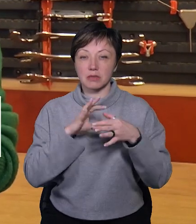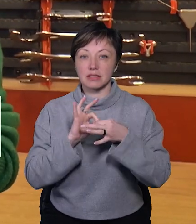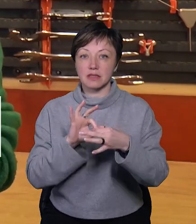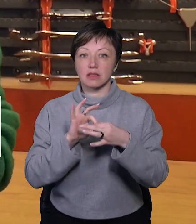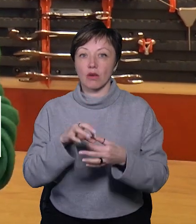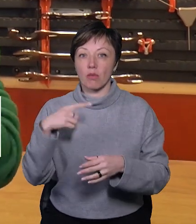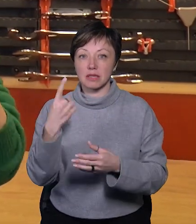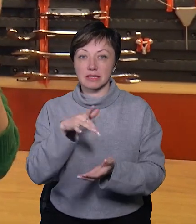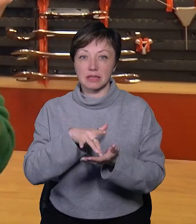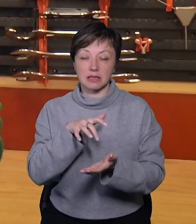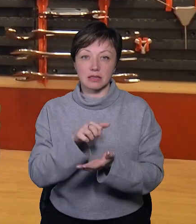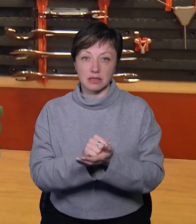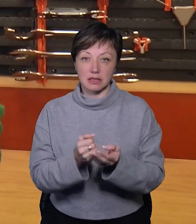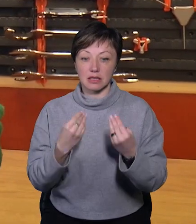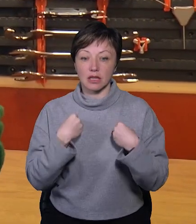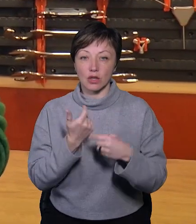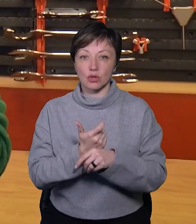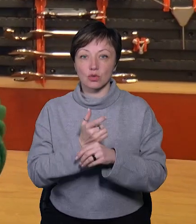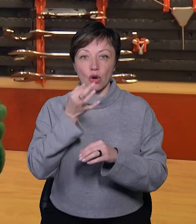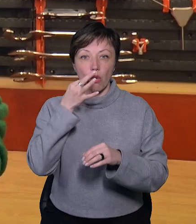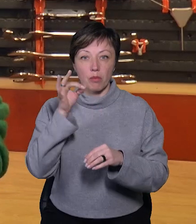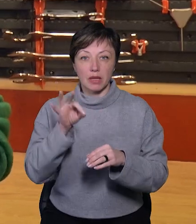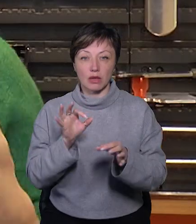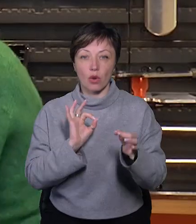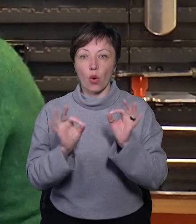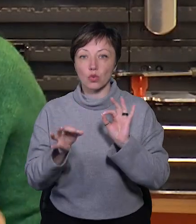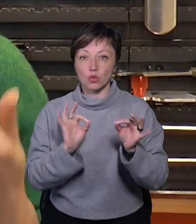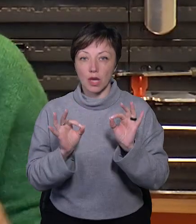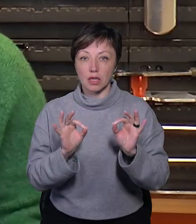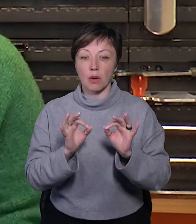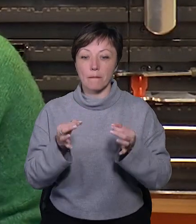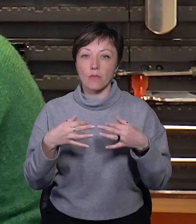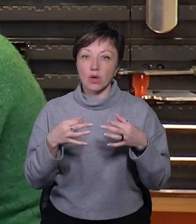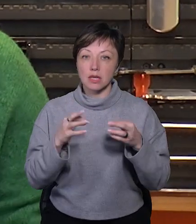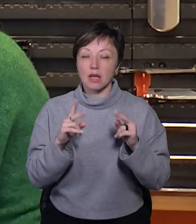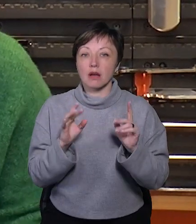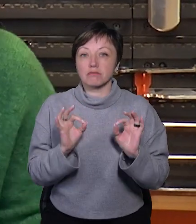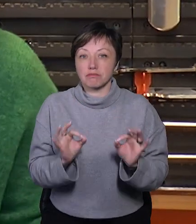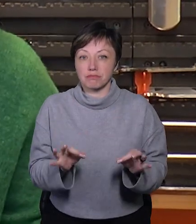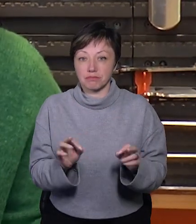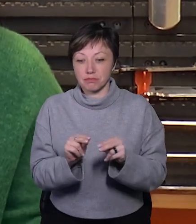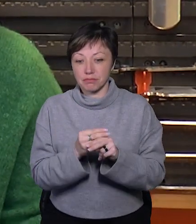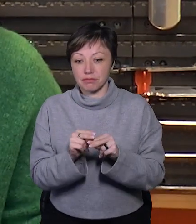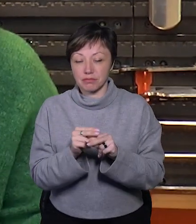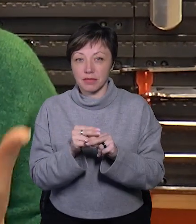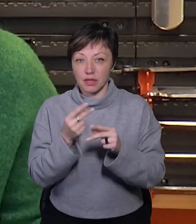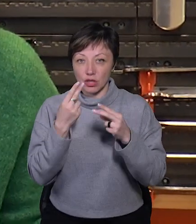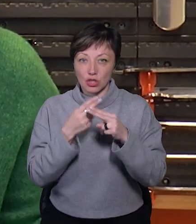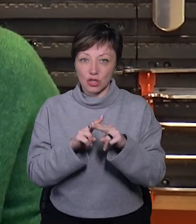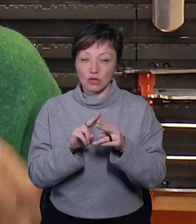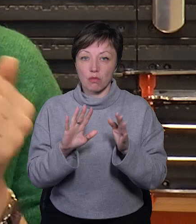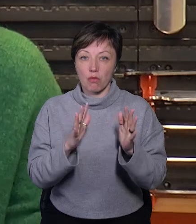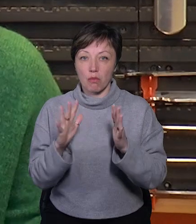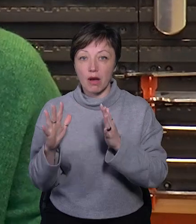обласний центр зайнятості. Надали нам дуже компетентну консультацію, пояснили, як правильніше виправити якісь технічні моменти в бізнес